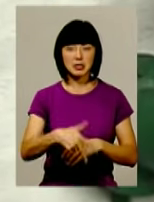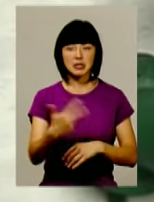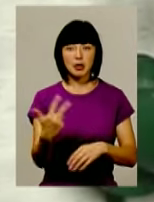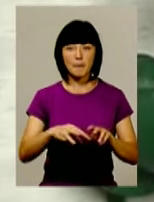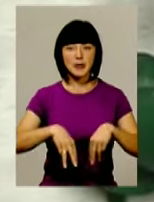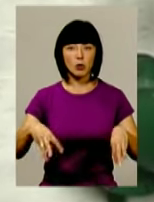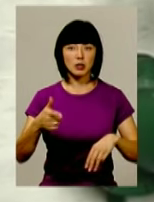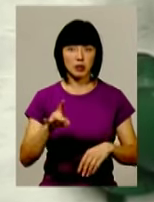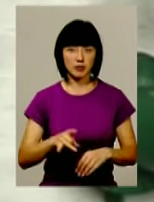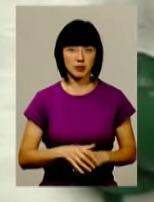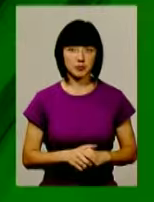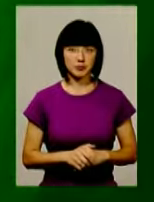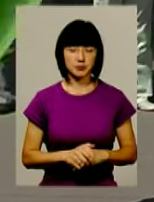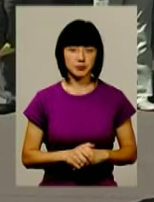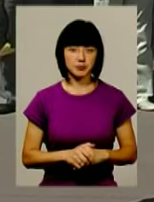мільйони гривень.